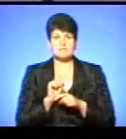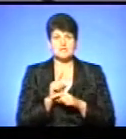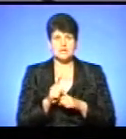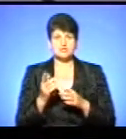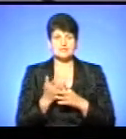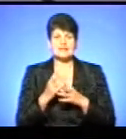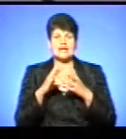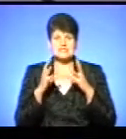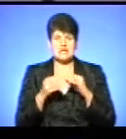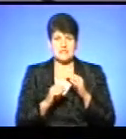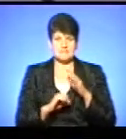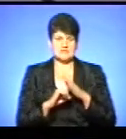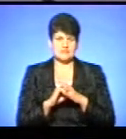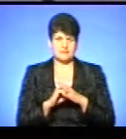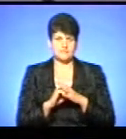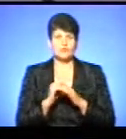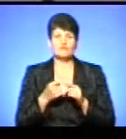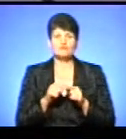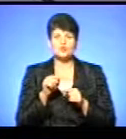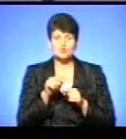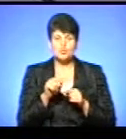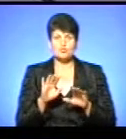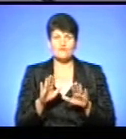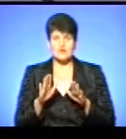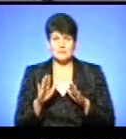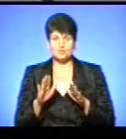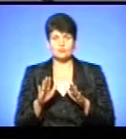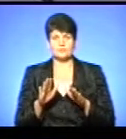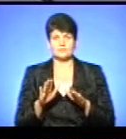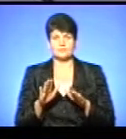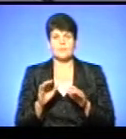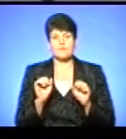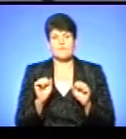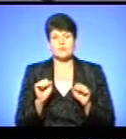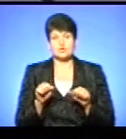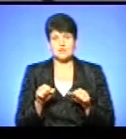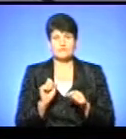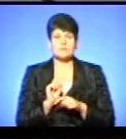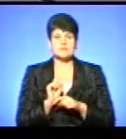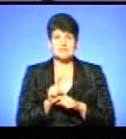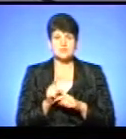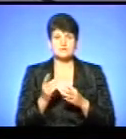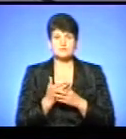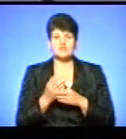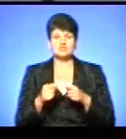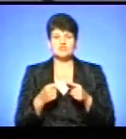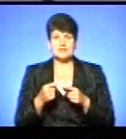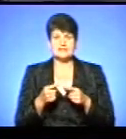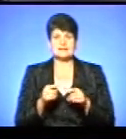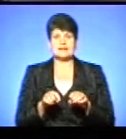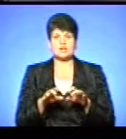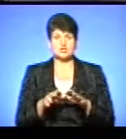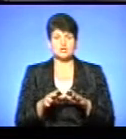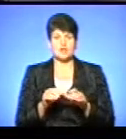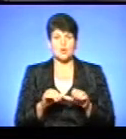загальних підставах. В цьому випадку також можливо призначити субсидії через рішення комісії в